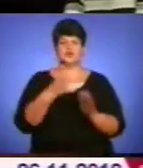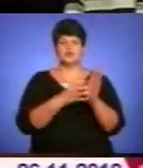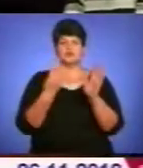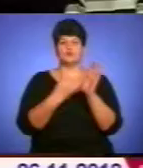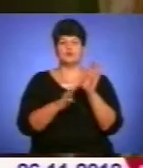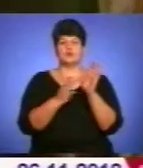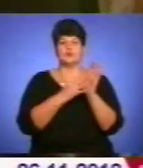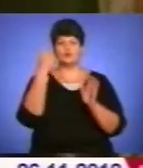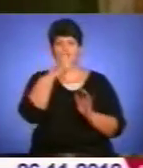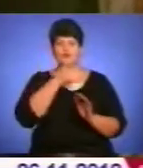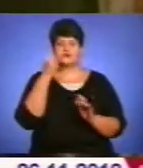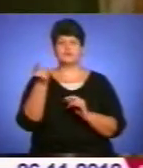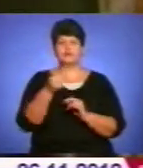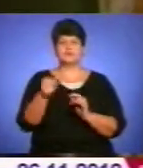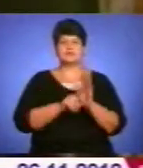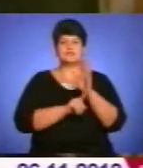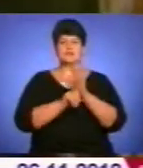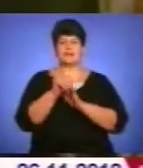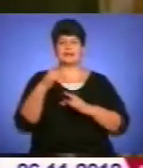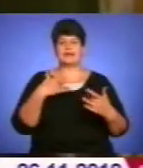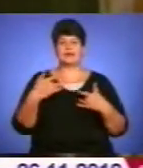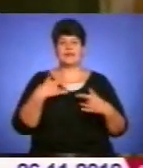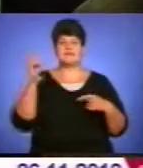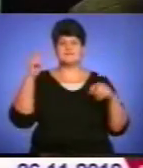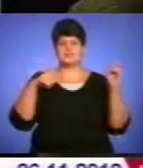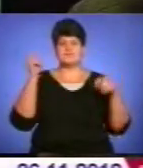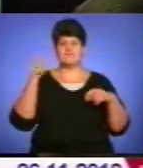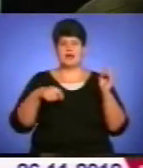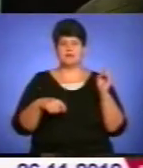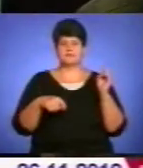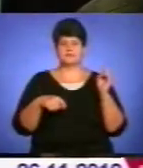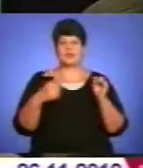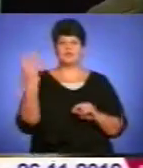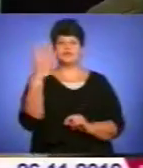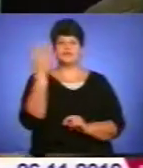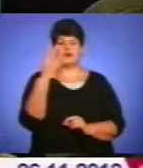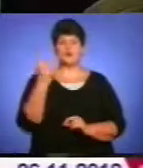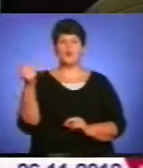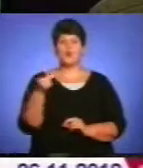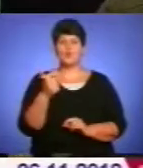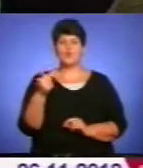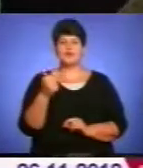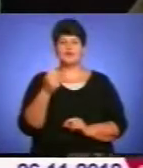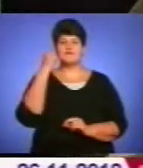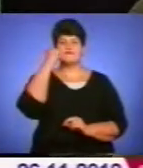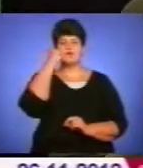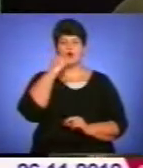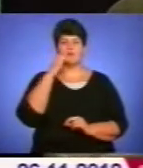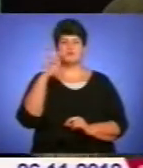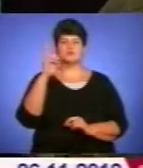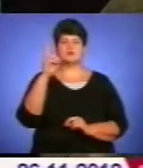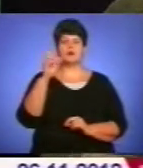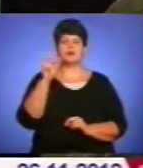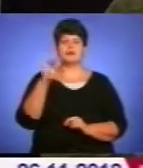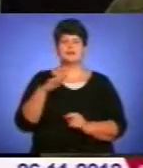році в Тернополі започаткований театральний фестиваль. 4 грудня в Старому Скалаті, в селі